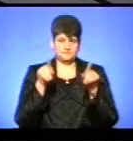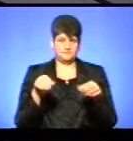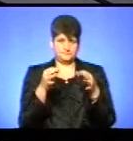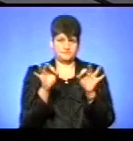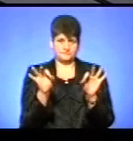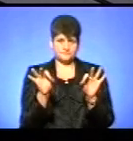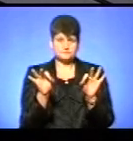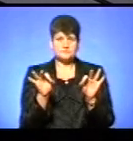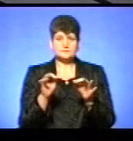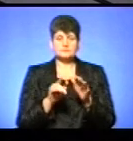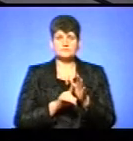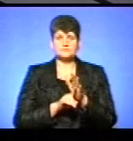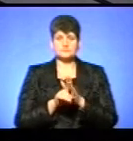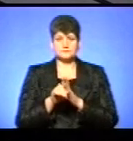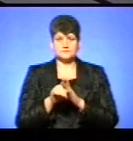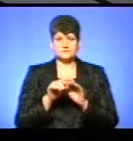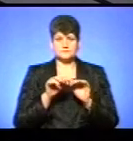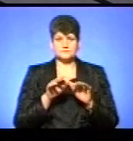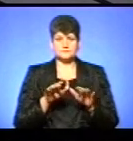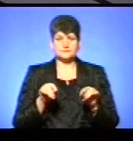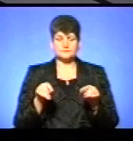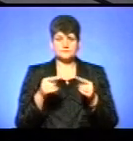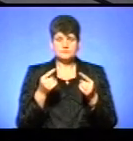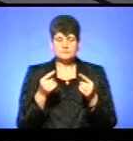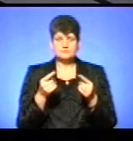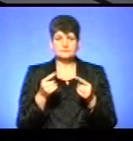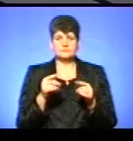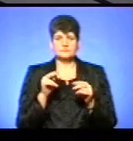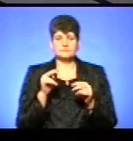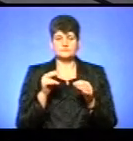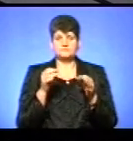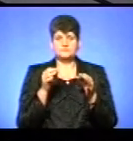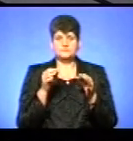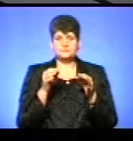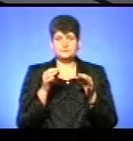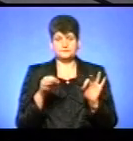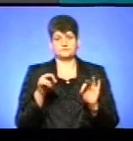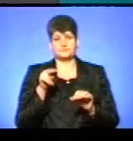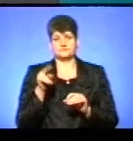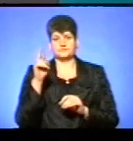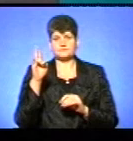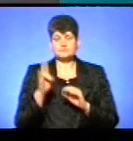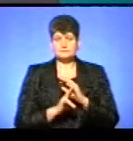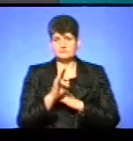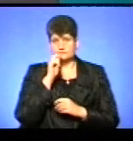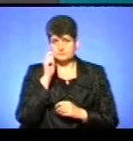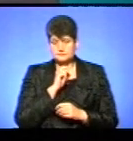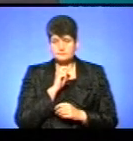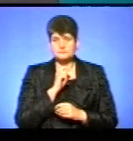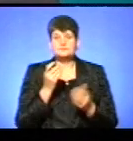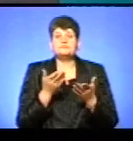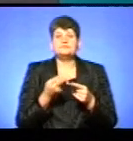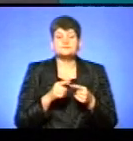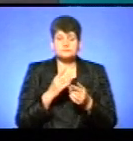почнеться процес, власне, створення єдиної автокефальної Православної церкви в Україні. Яке це має значення